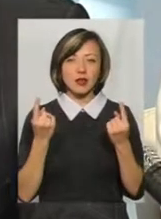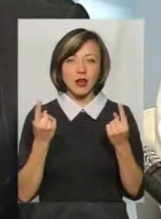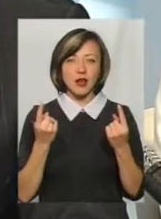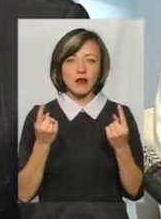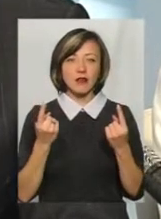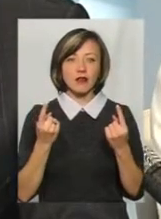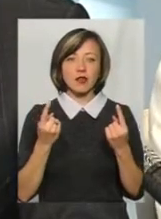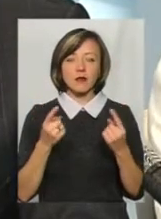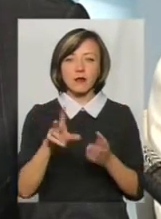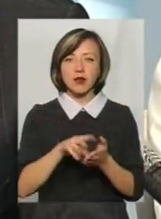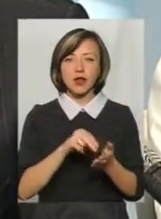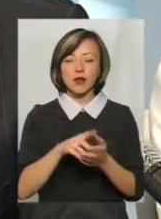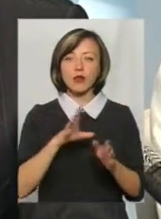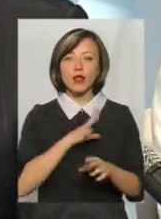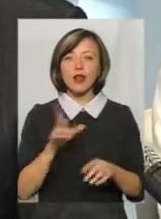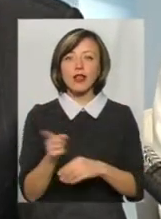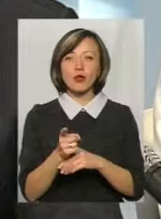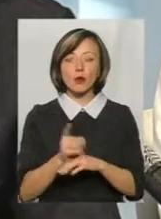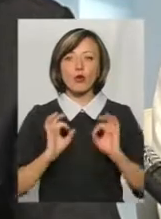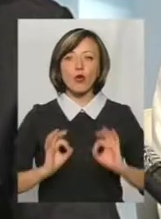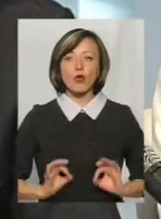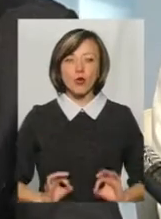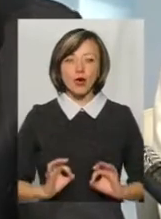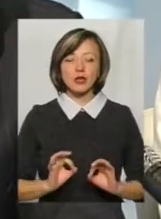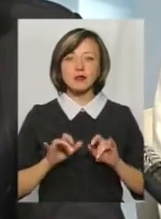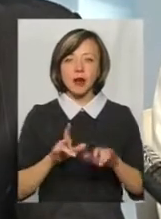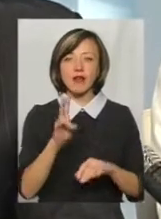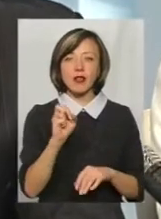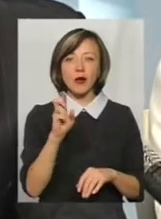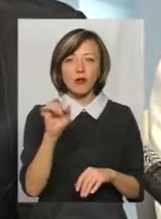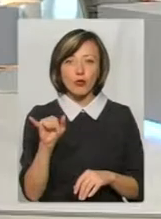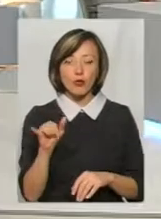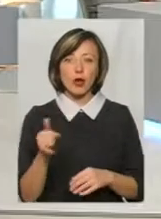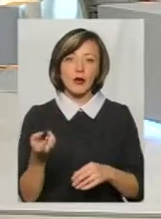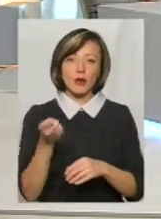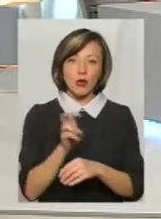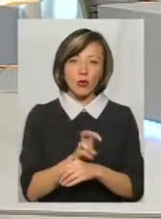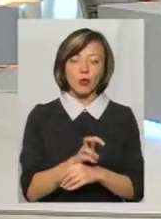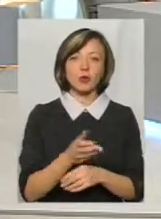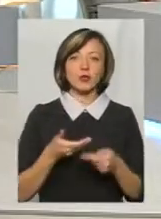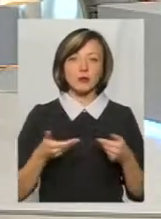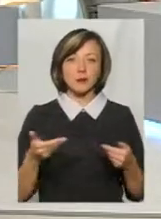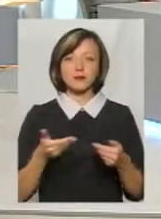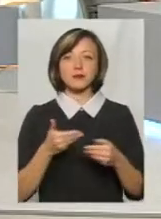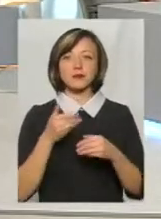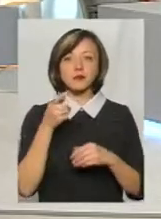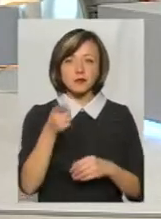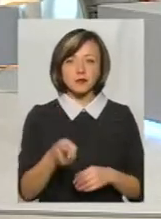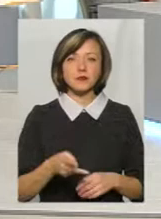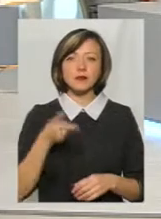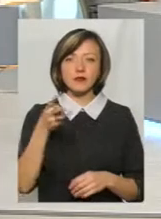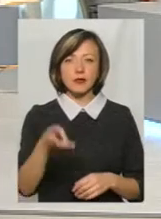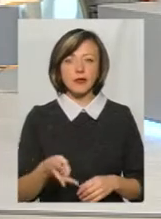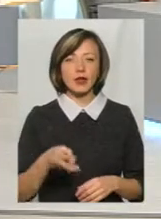прокурори, розглядалося питання, це справа НАБУ. І ми приходили годинами, слухали